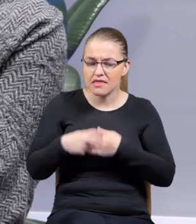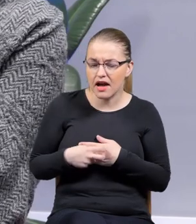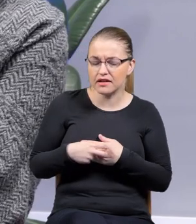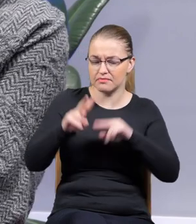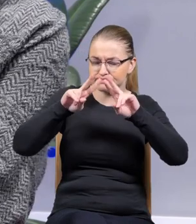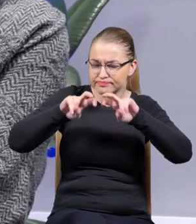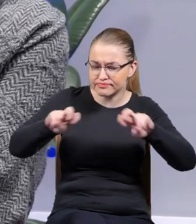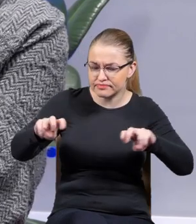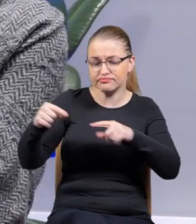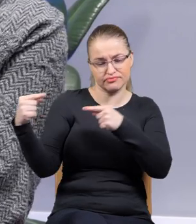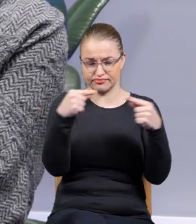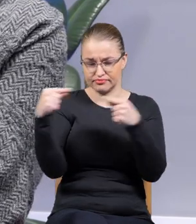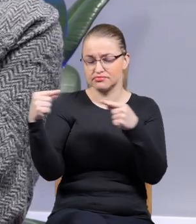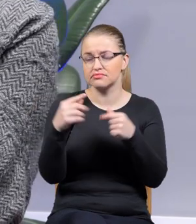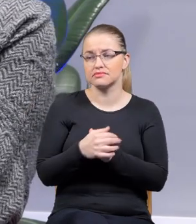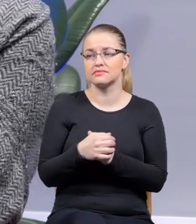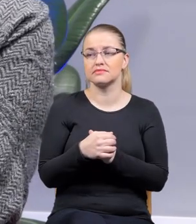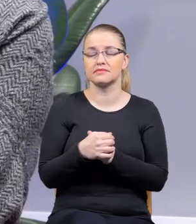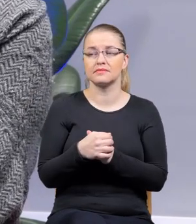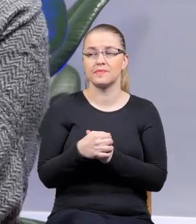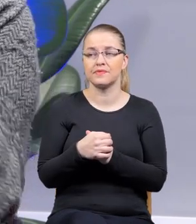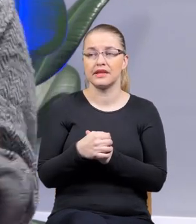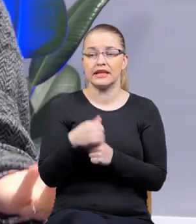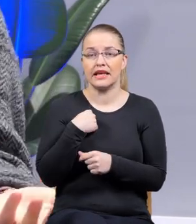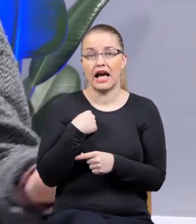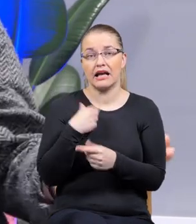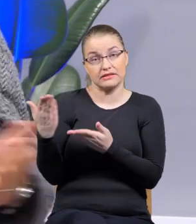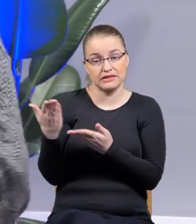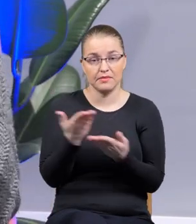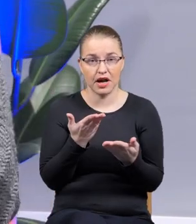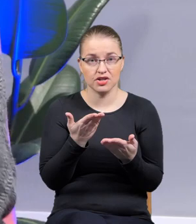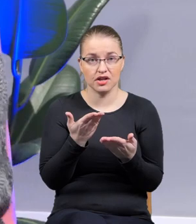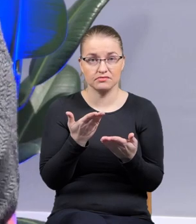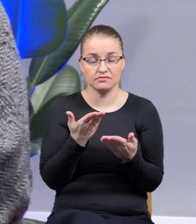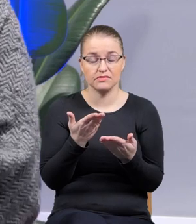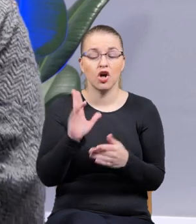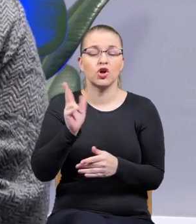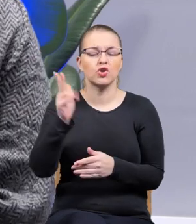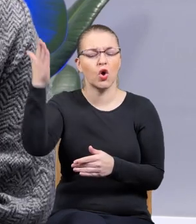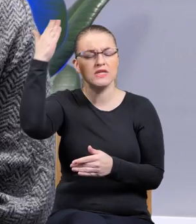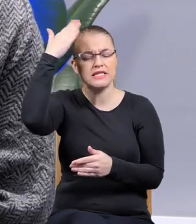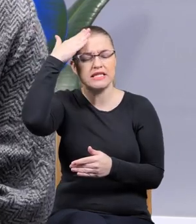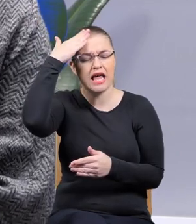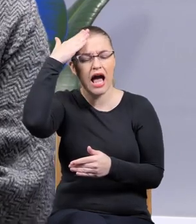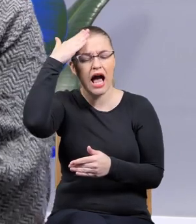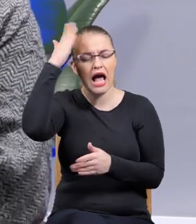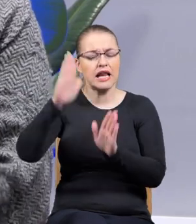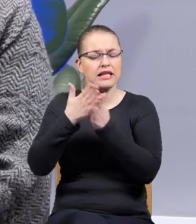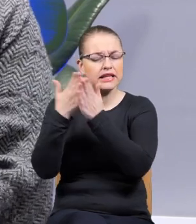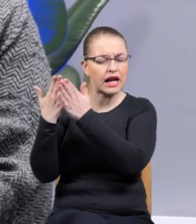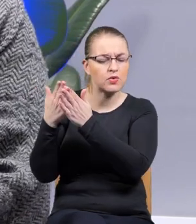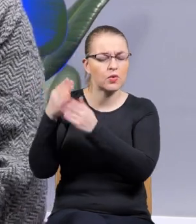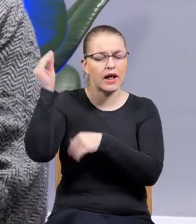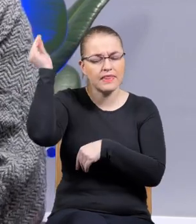dyskutowania o tym i zachęcałabym literaturoznawców obecnych tutaj na sali, żeby